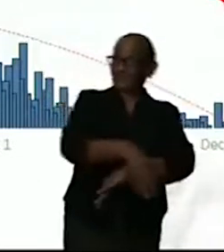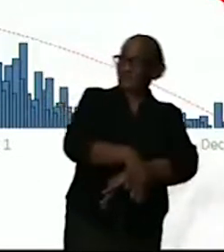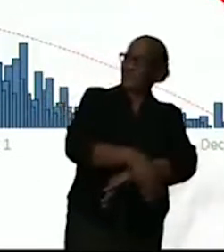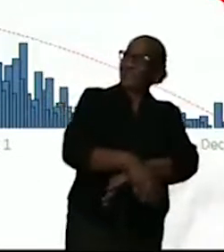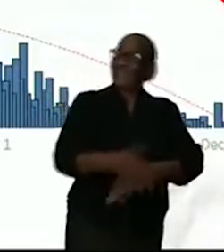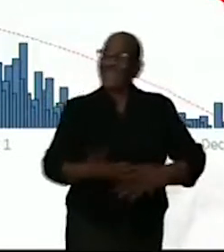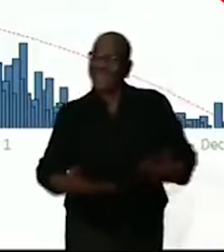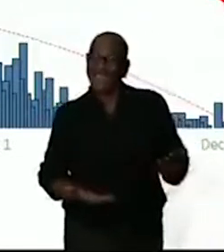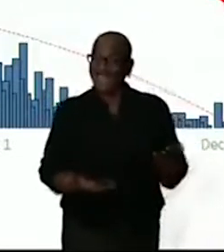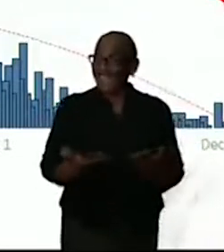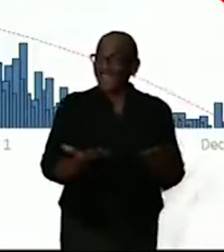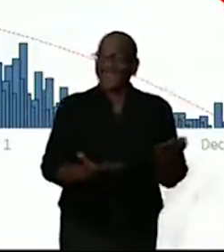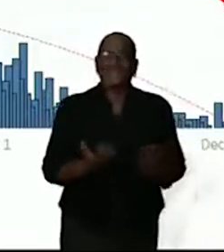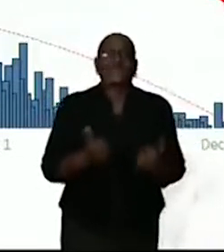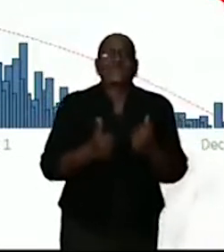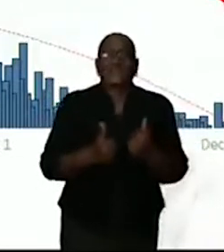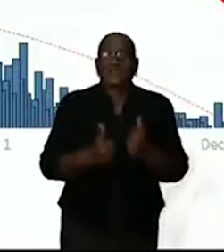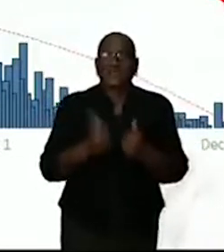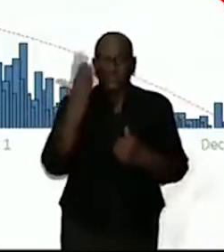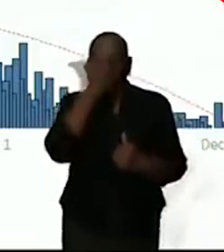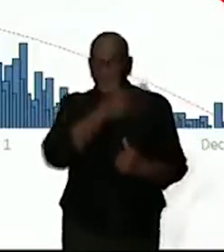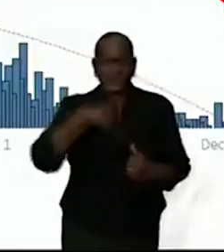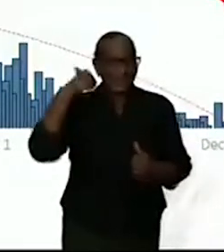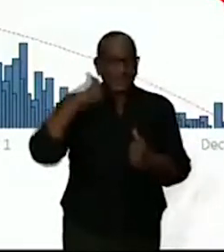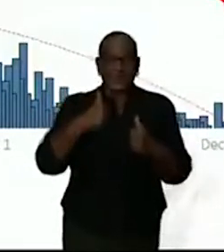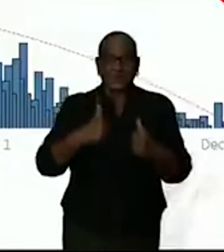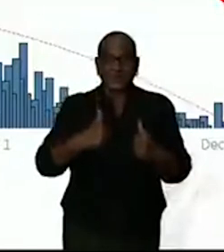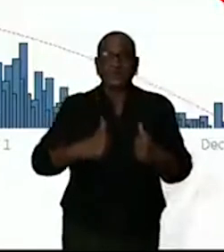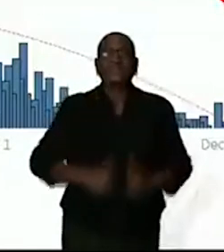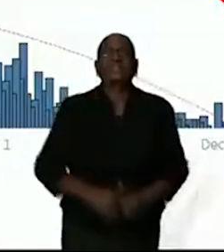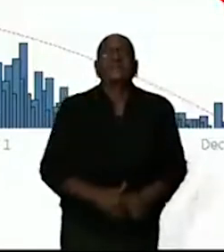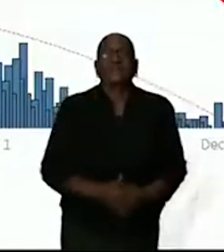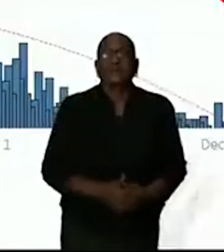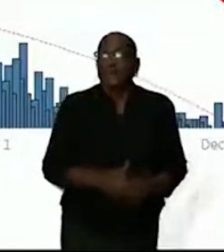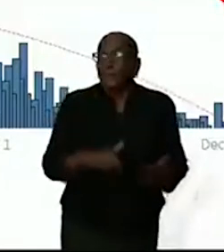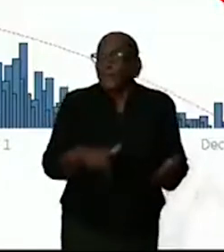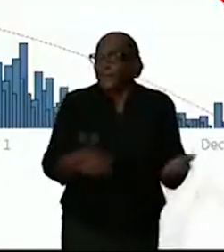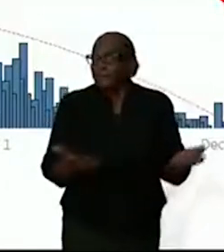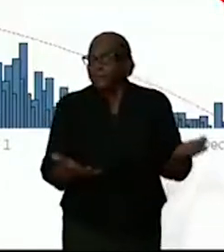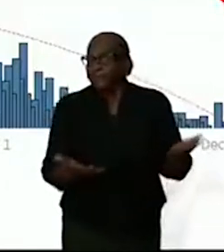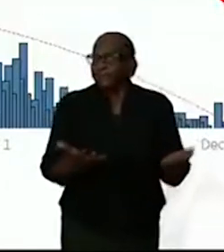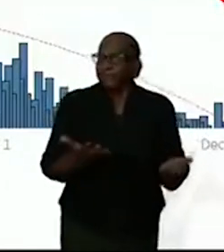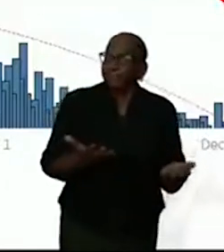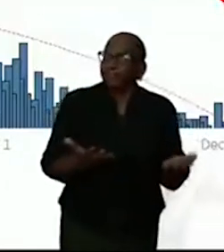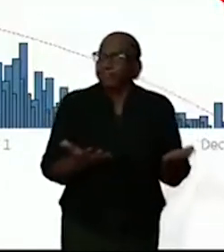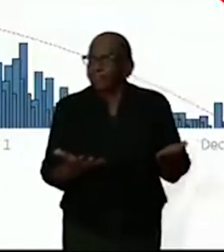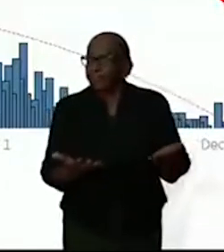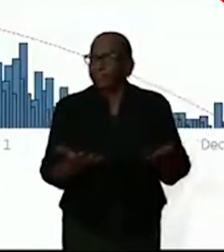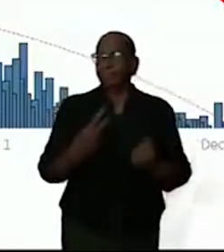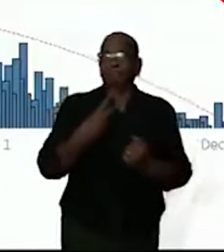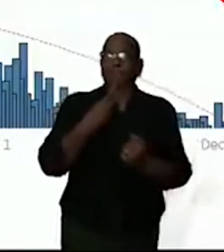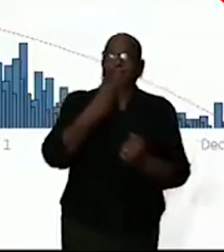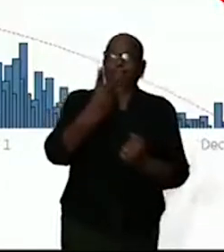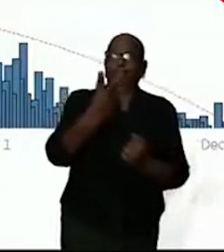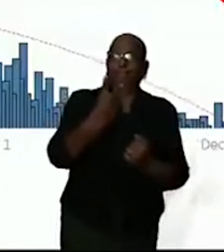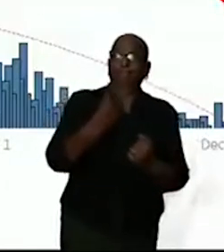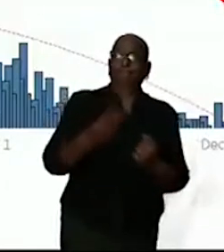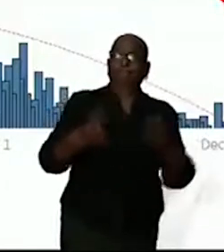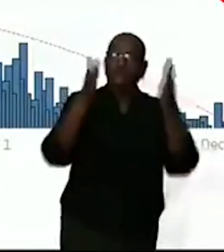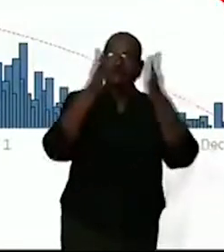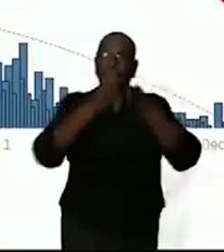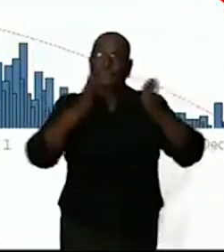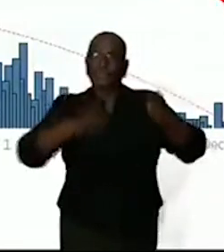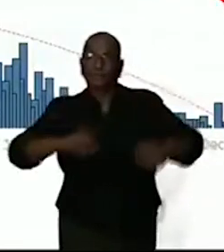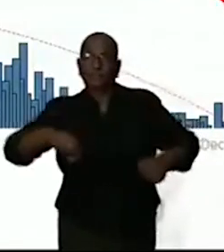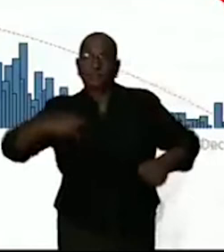dachten, oh is er geen COVID meer in Suriname, gaat het zo blijven? Maar jammer genoeg is dat niet zo, want we zien begin december een